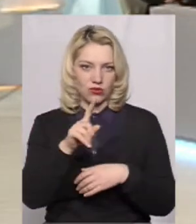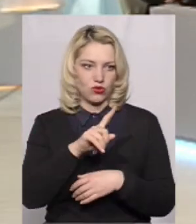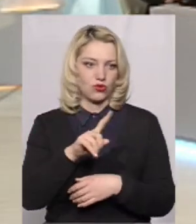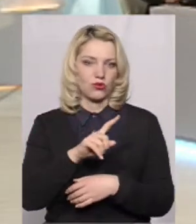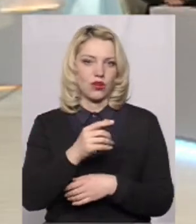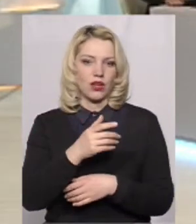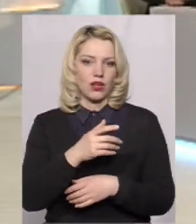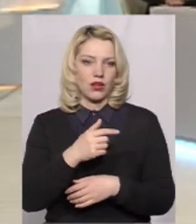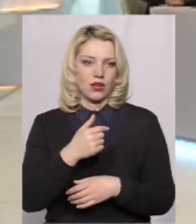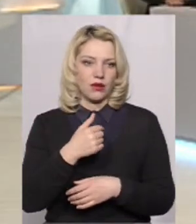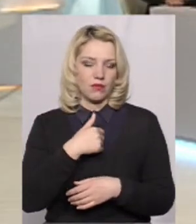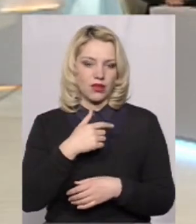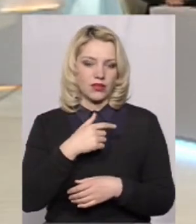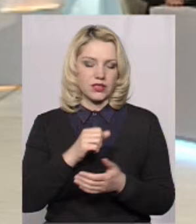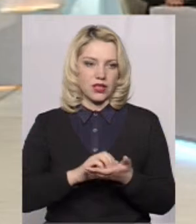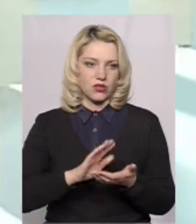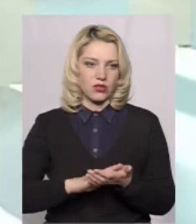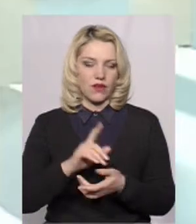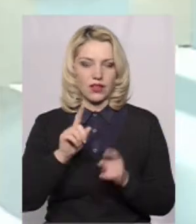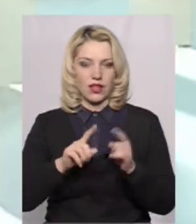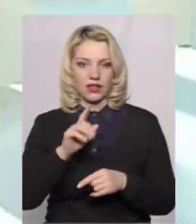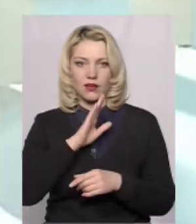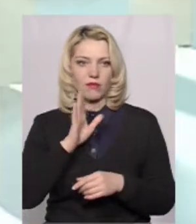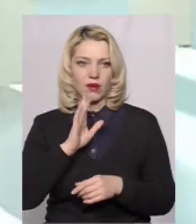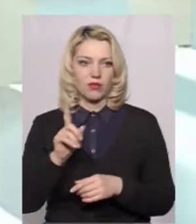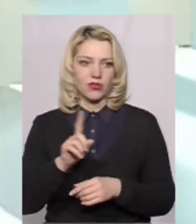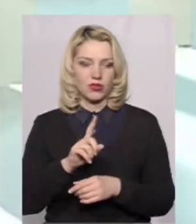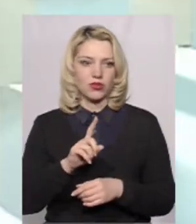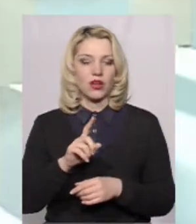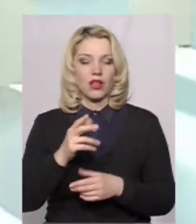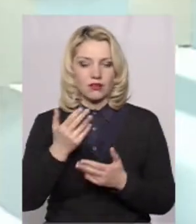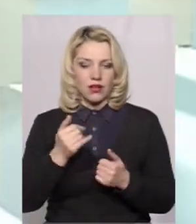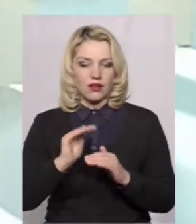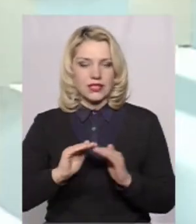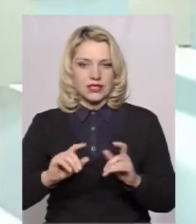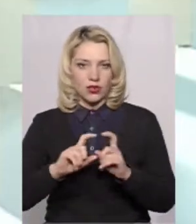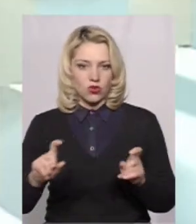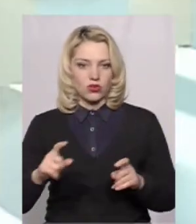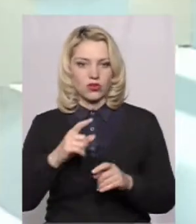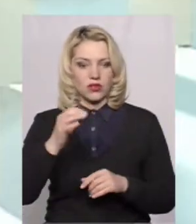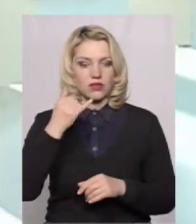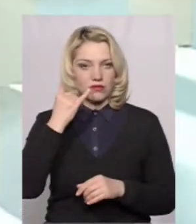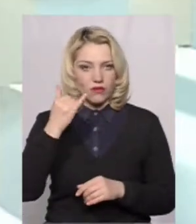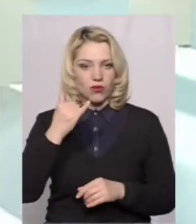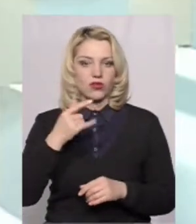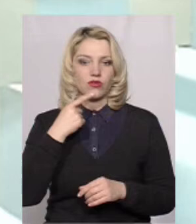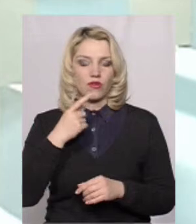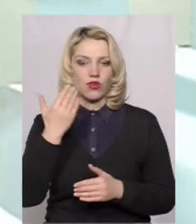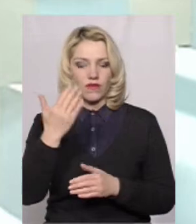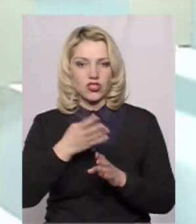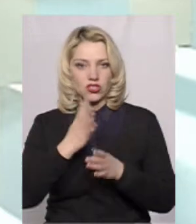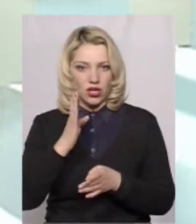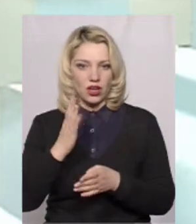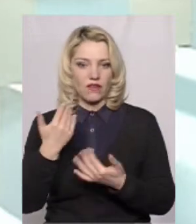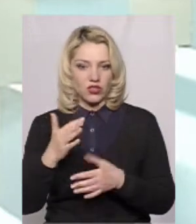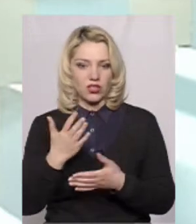на зареєстрували. Деякі мами, до речі, пишуть, садочки передзвонюють і нагадують, що ваша черга підійшла, приходьте, пишіть заяву.